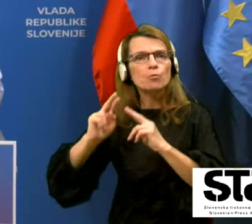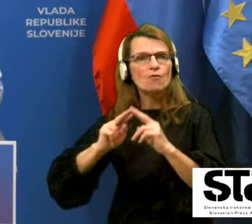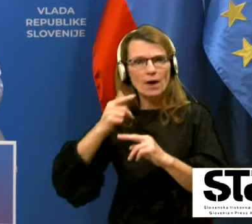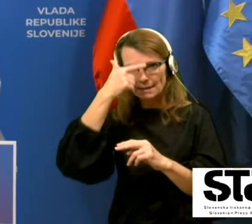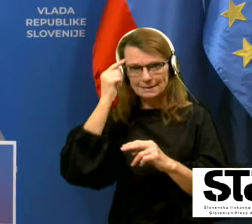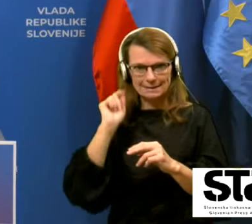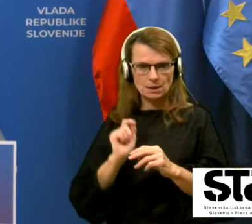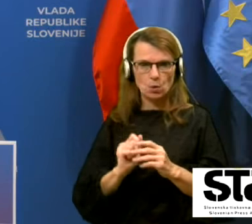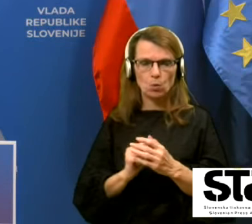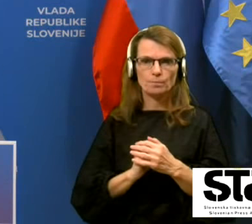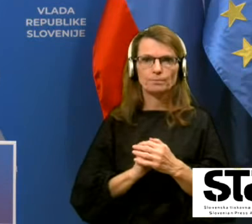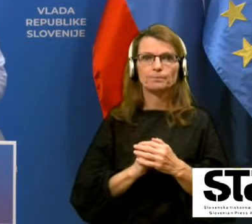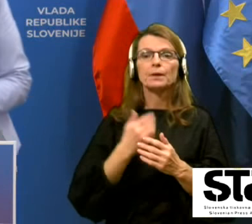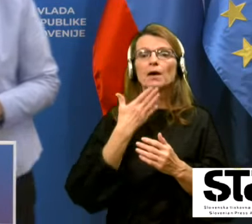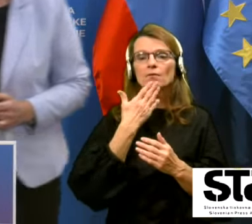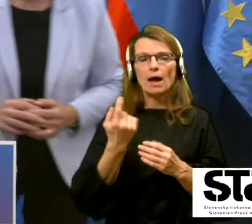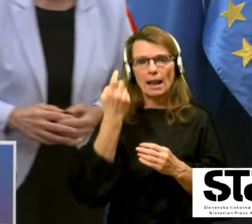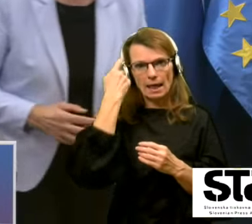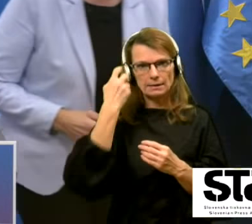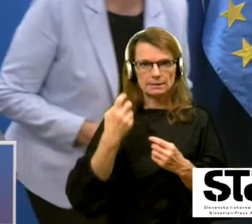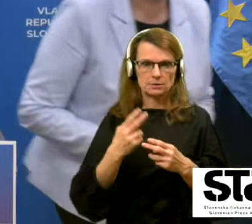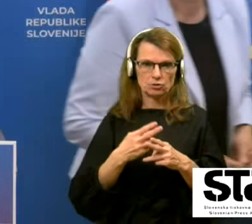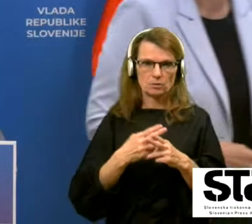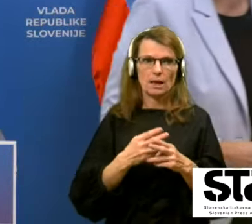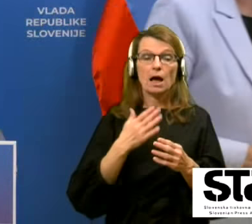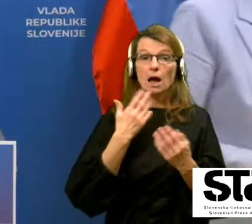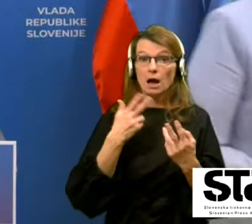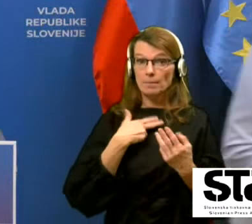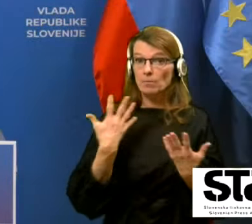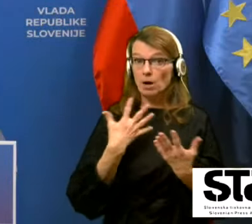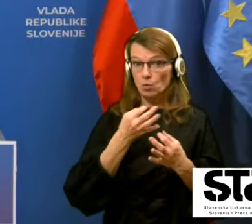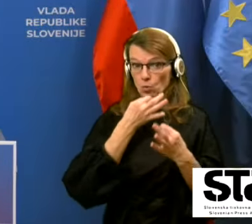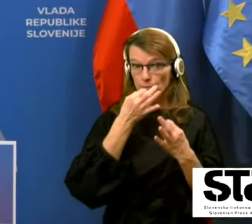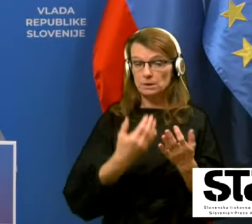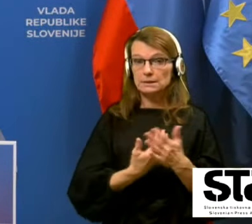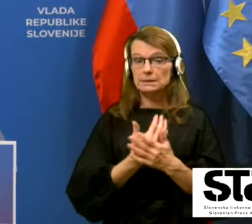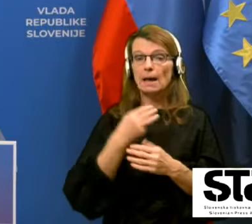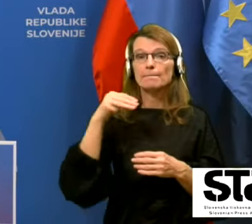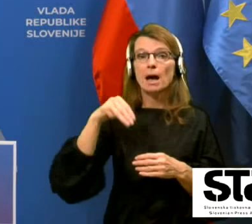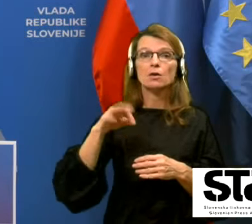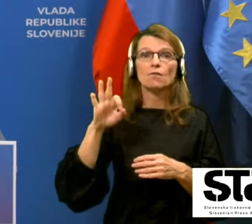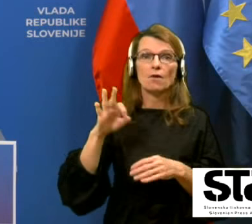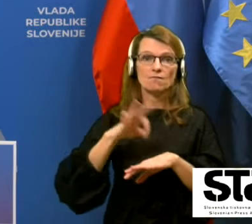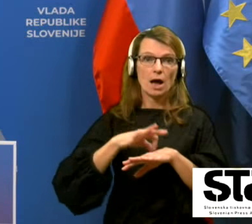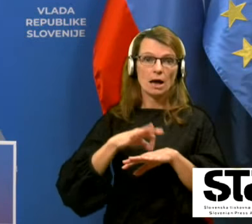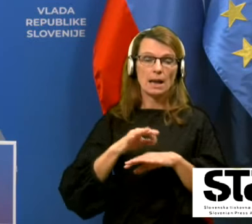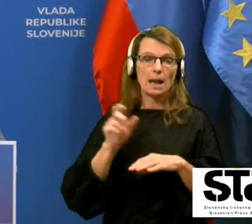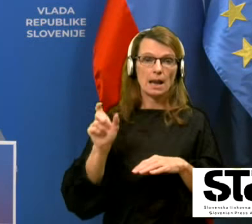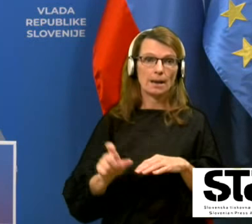Hvala lepa, državni sekretarki. Imamo kako vprašanje za dr. Marija Fafangla.